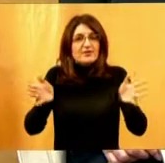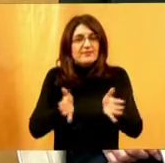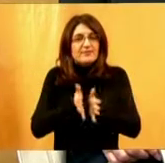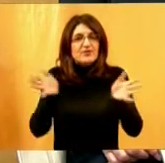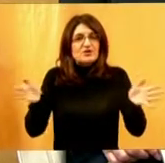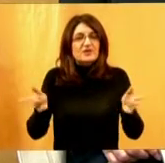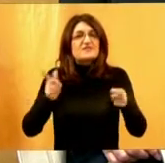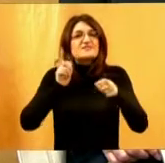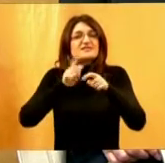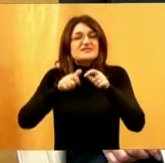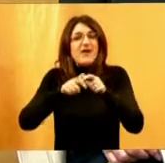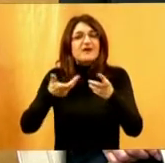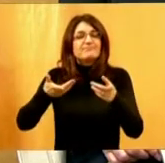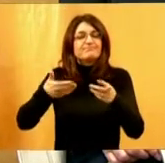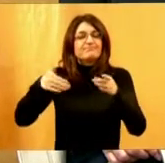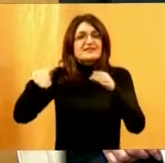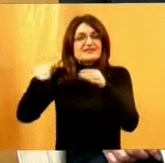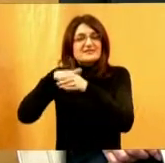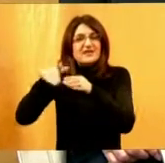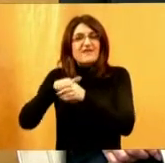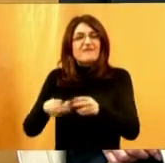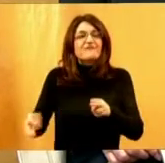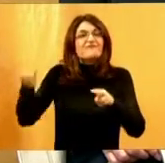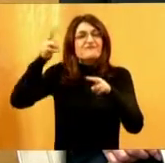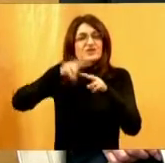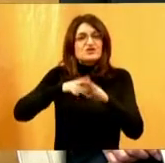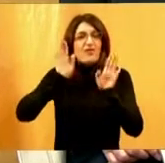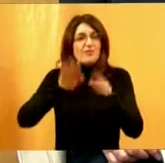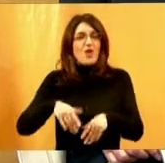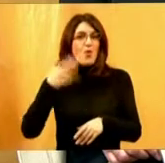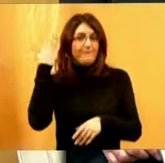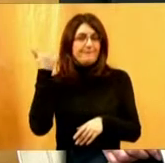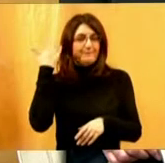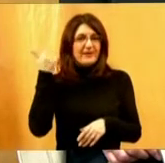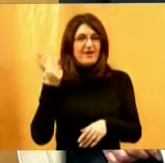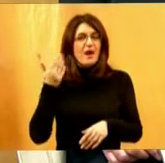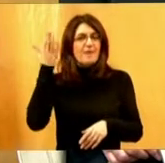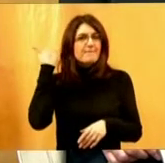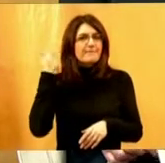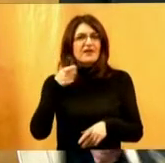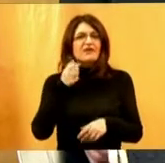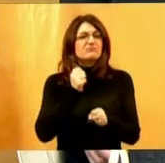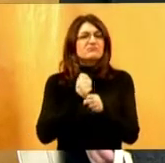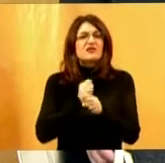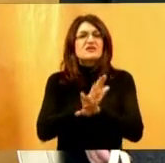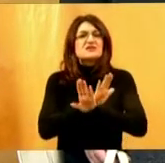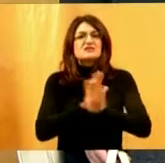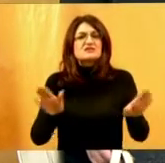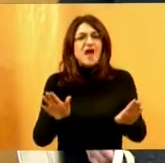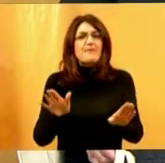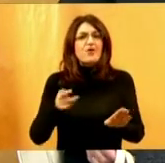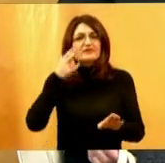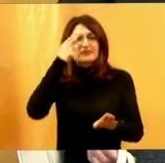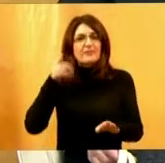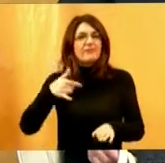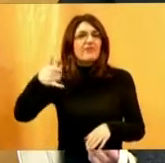lepezu zanimanja mnogo više nego što je to bilo prije. Prije su bili orijentirani samo slijepe